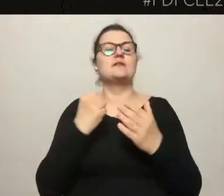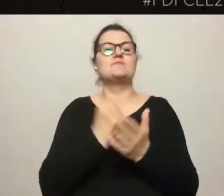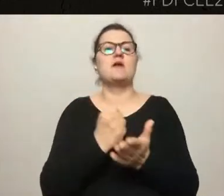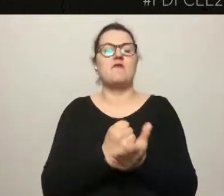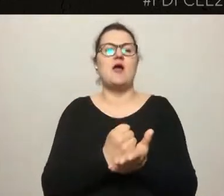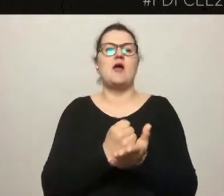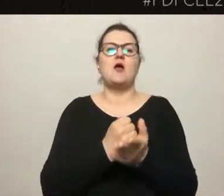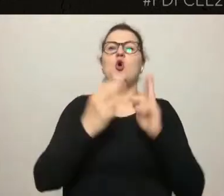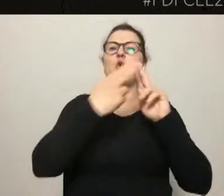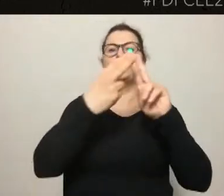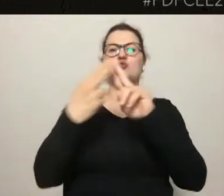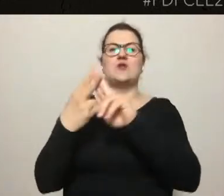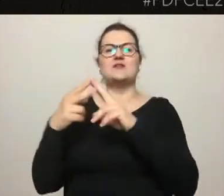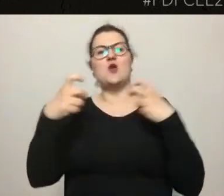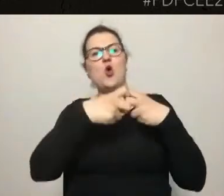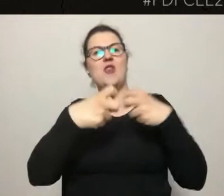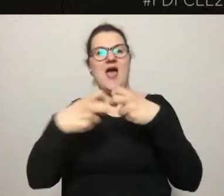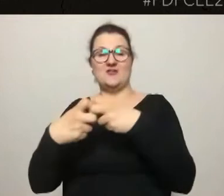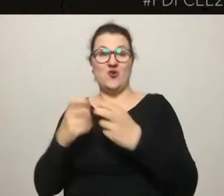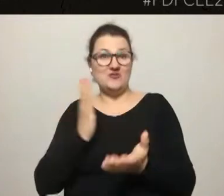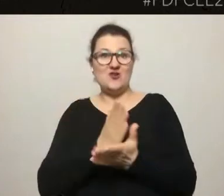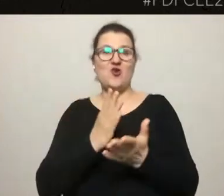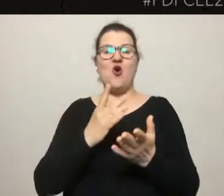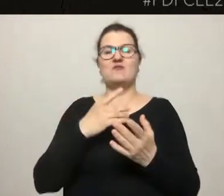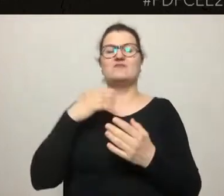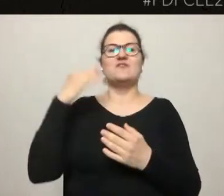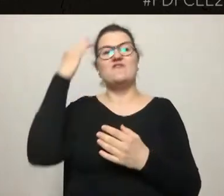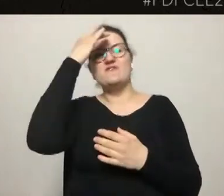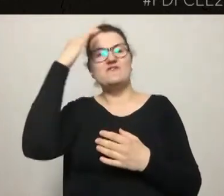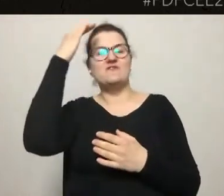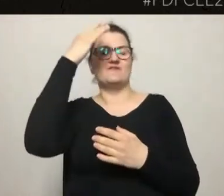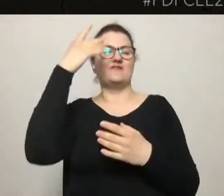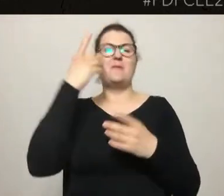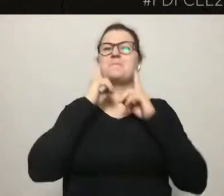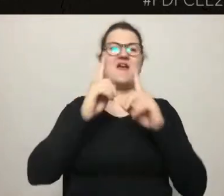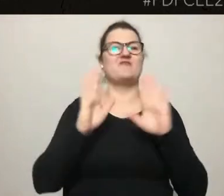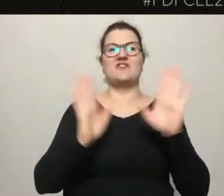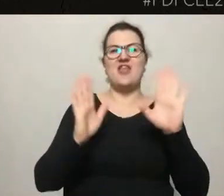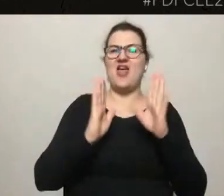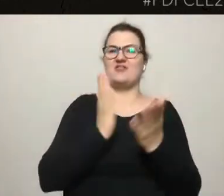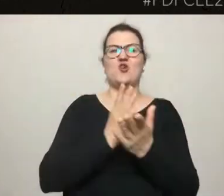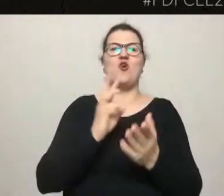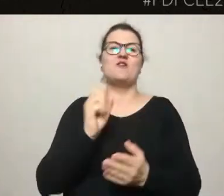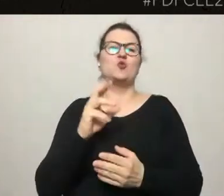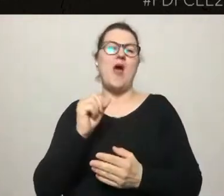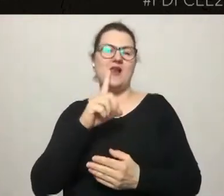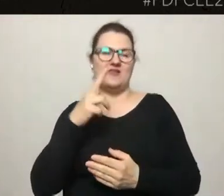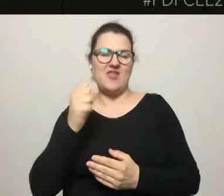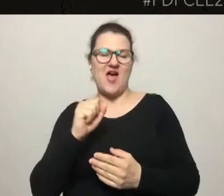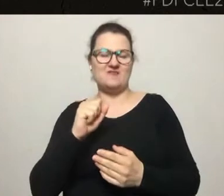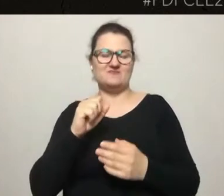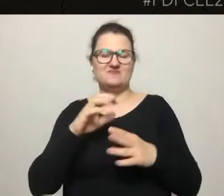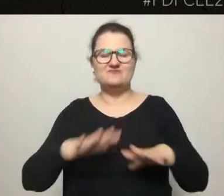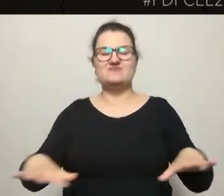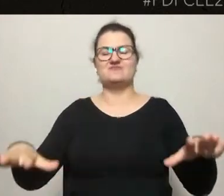wirtualna rzeczywistość, która jest spektakularna, ale de facto pozbawia nas tego prawa do miasta, pozbawia